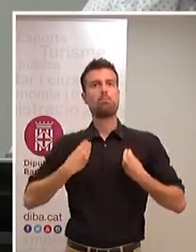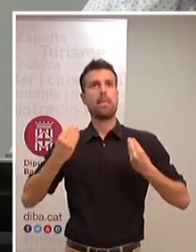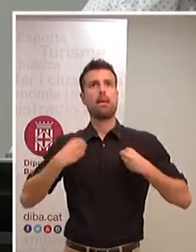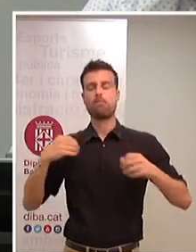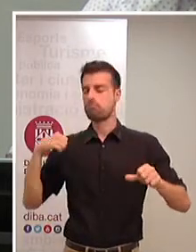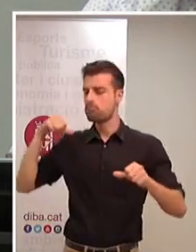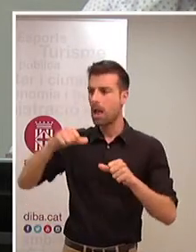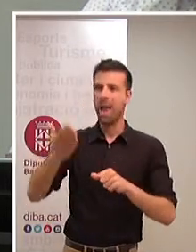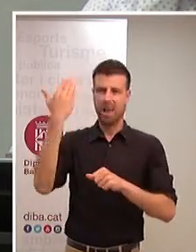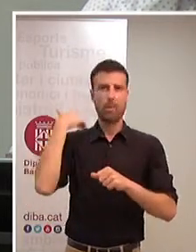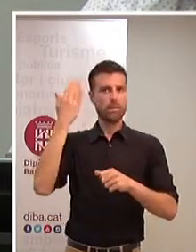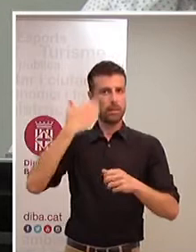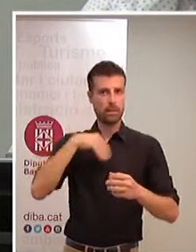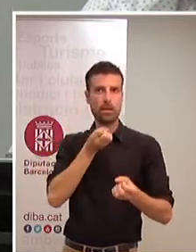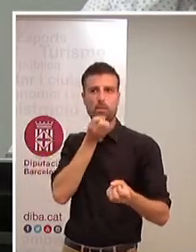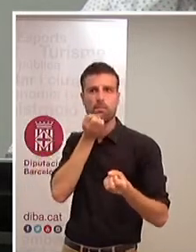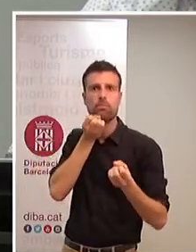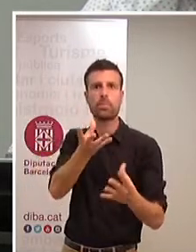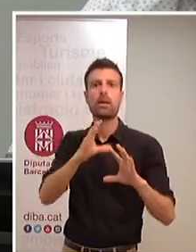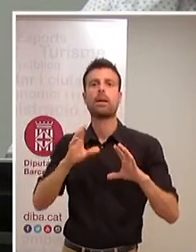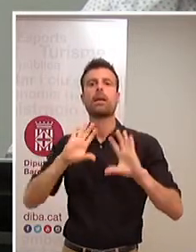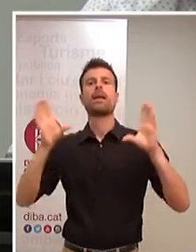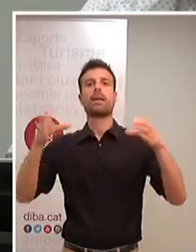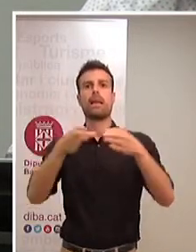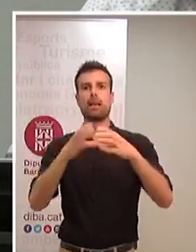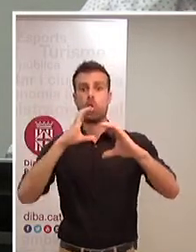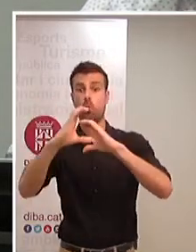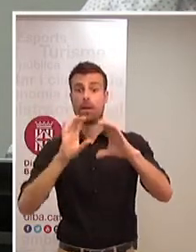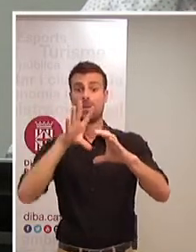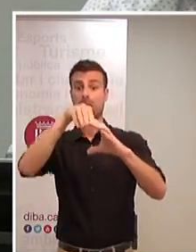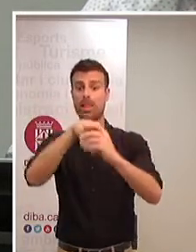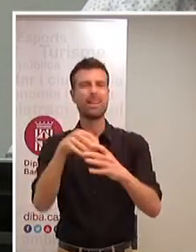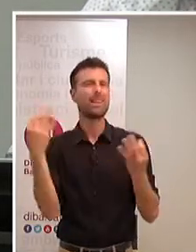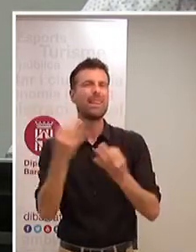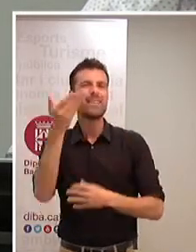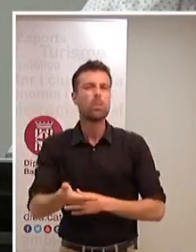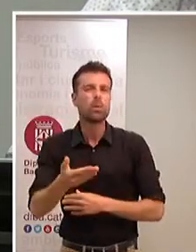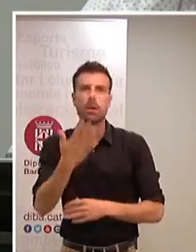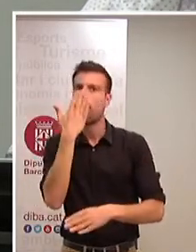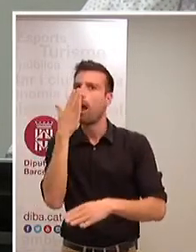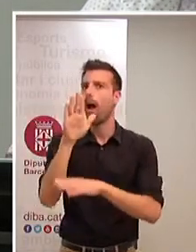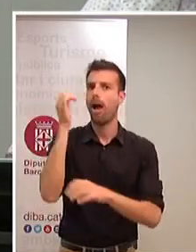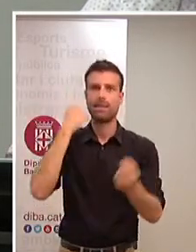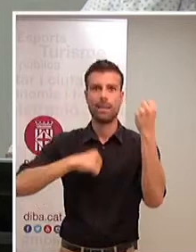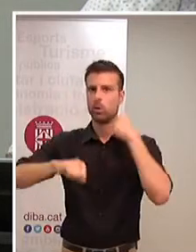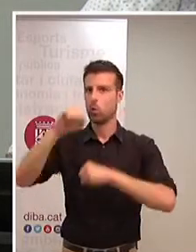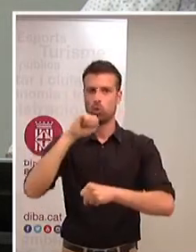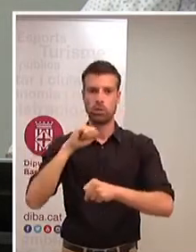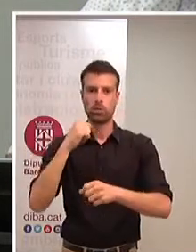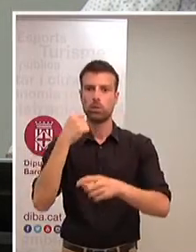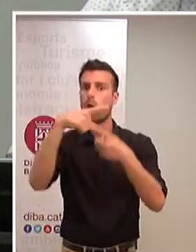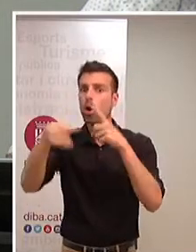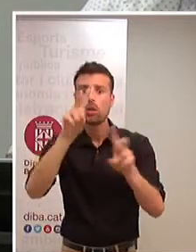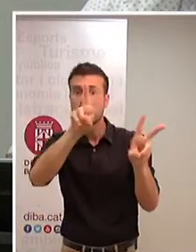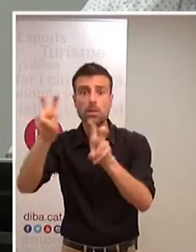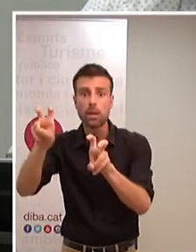ho traslladava a l'equip de comunicació de la Diputació és l'actitud que tens davant els fets. Les dificultats